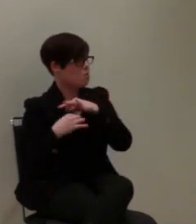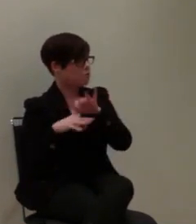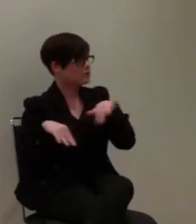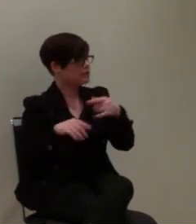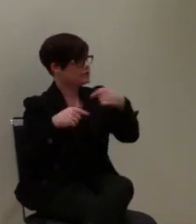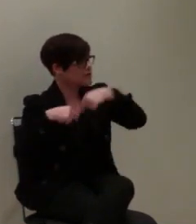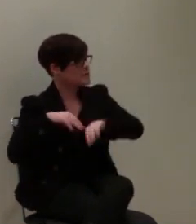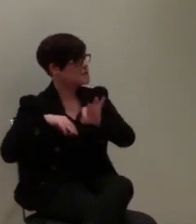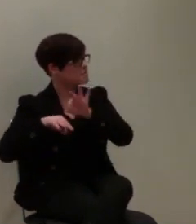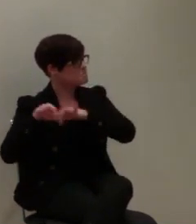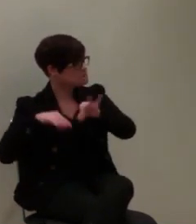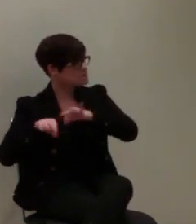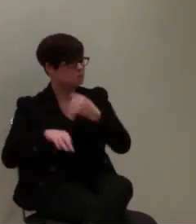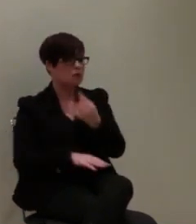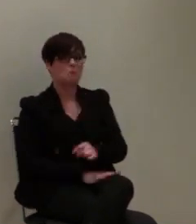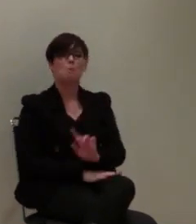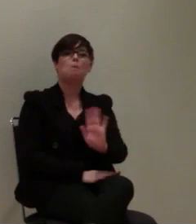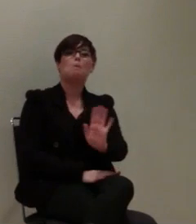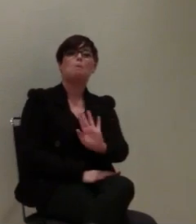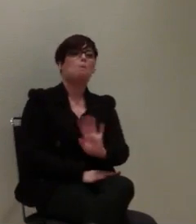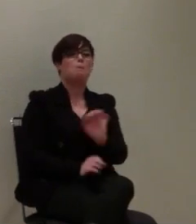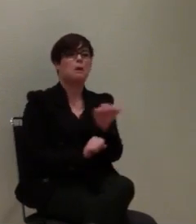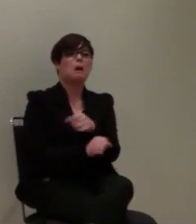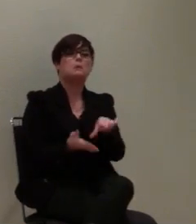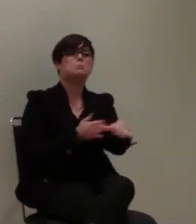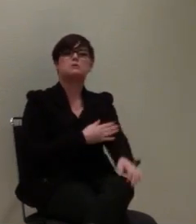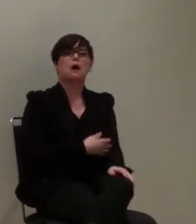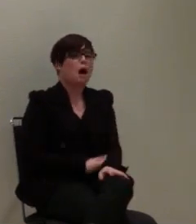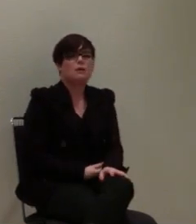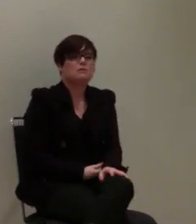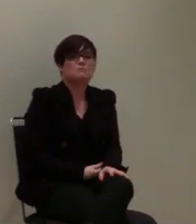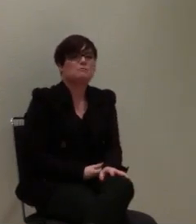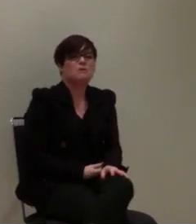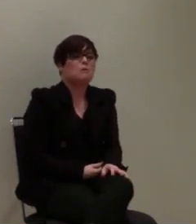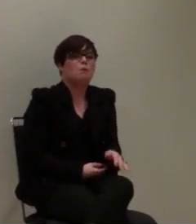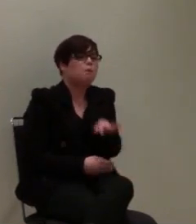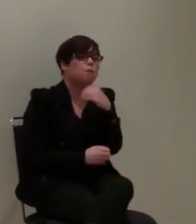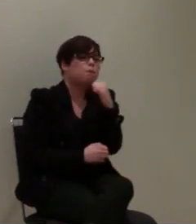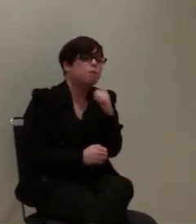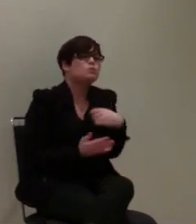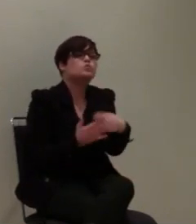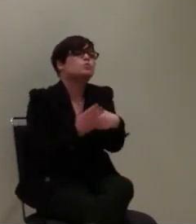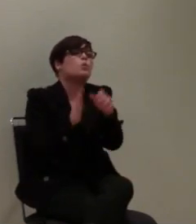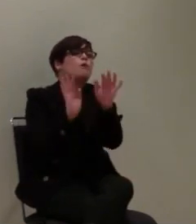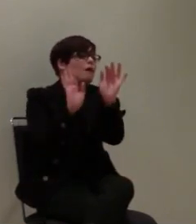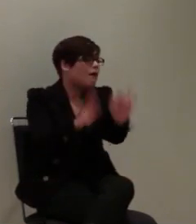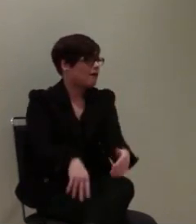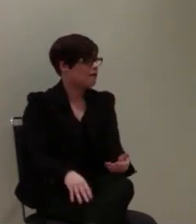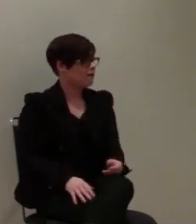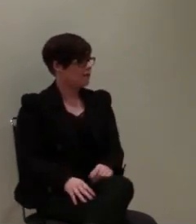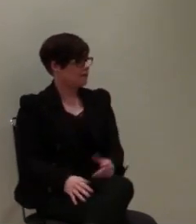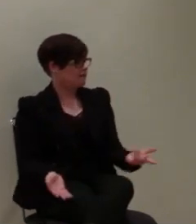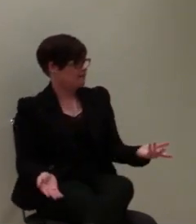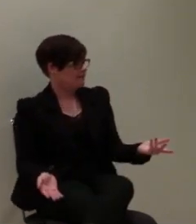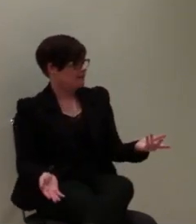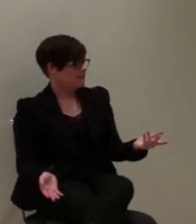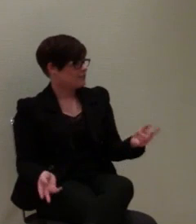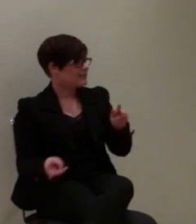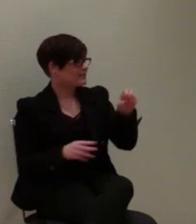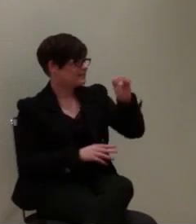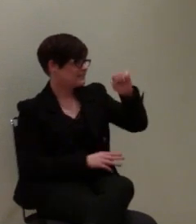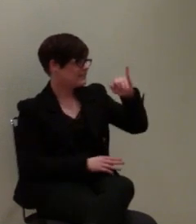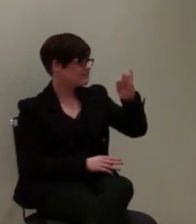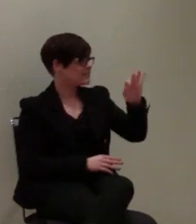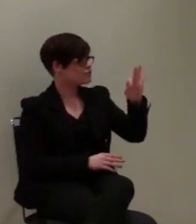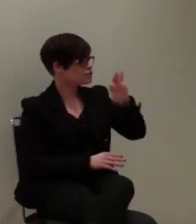wo Innenministerien immer wieder gesagt haben, nee, das kann man überhaupt nicht bezahlen, das ist unbezahlbar und das dann die Pfiffigkeit vom Siegfried